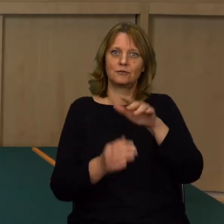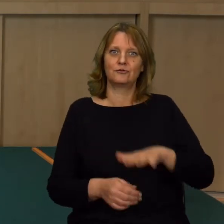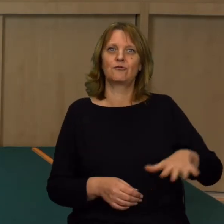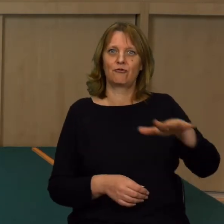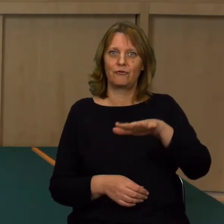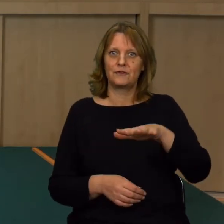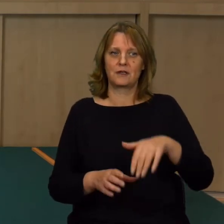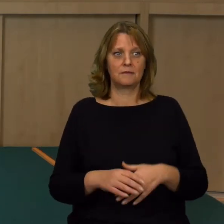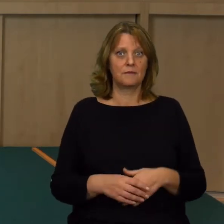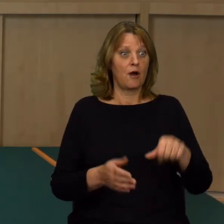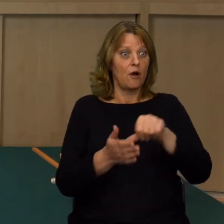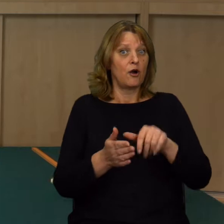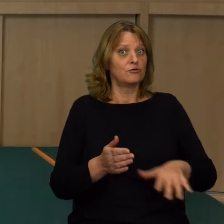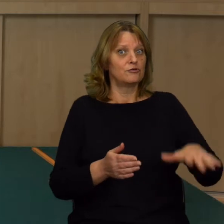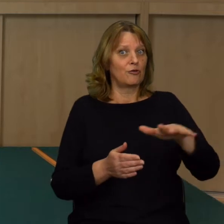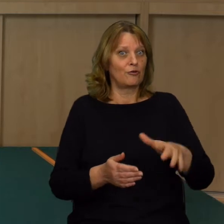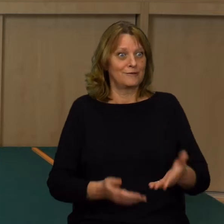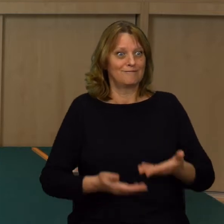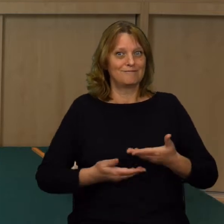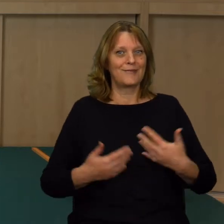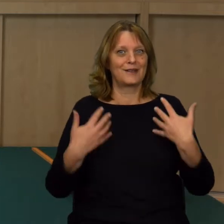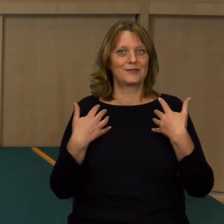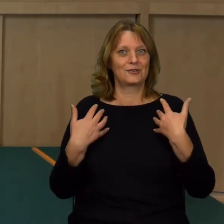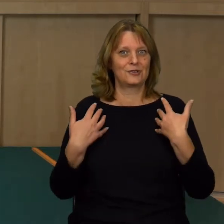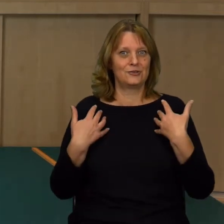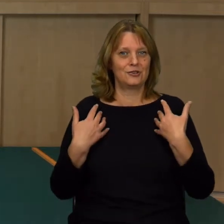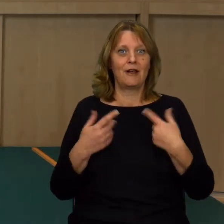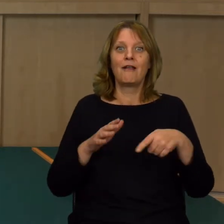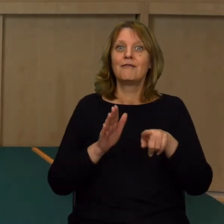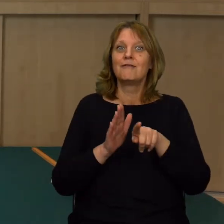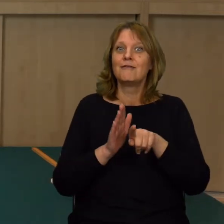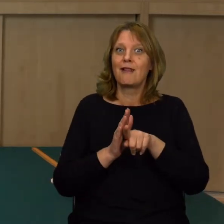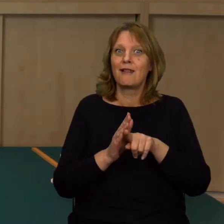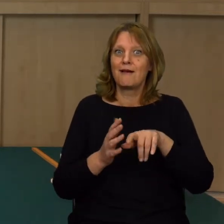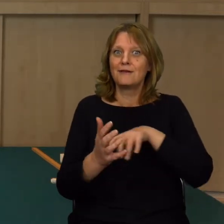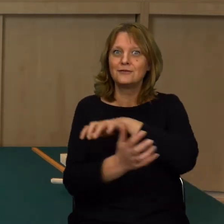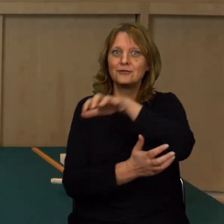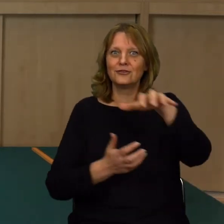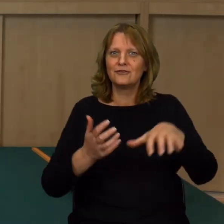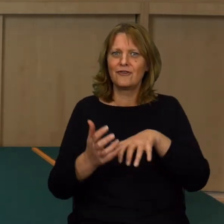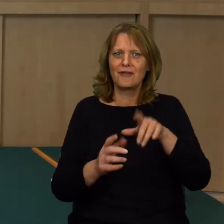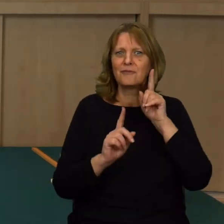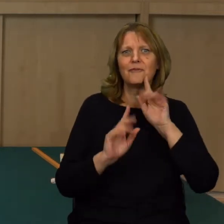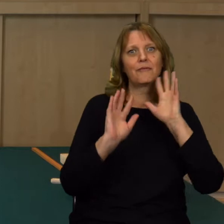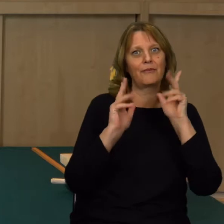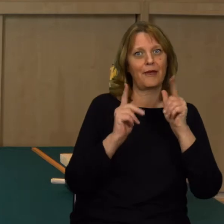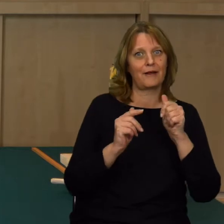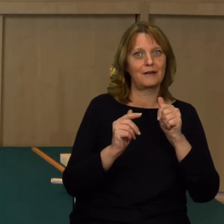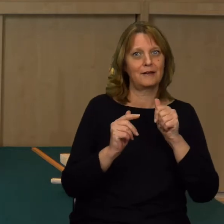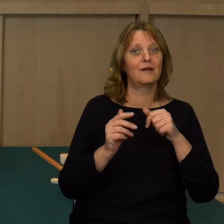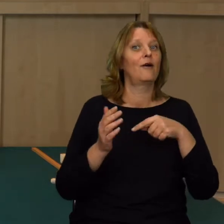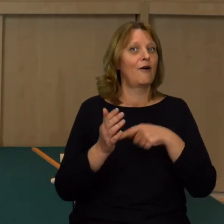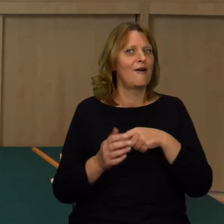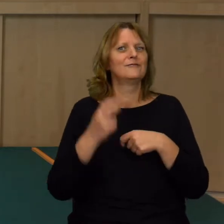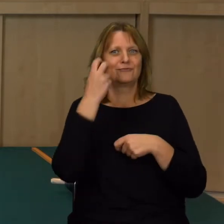Dla środowiska, które daje Wam życie, dla otaczającego Was świata, który jest przepiękny, który jest